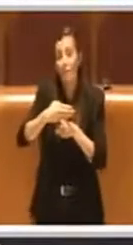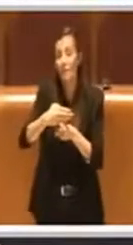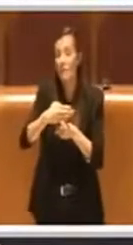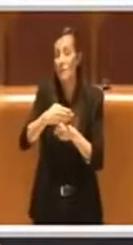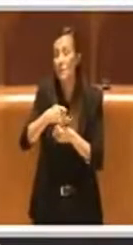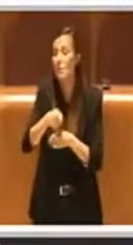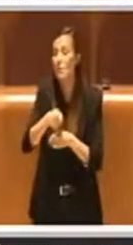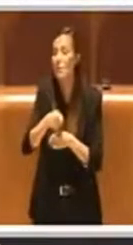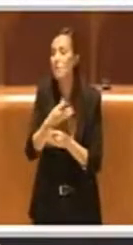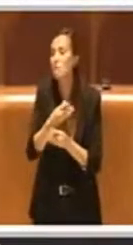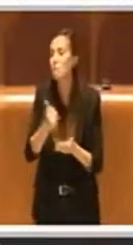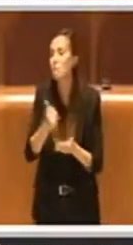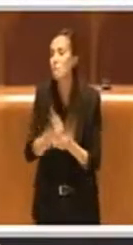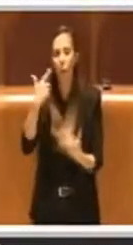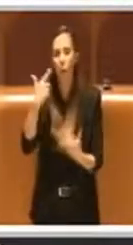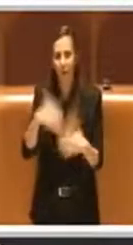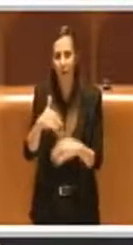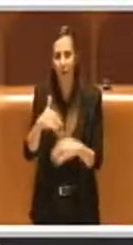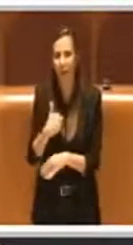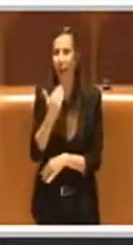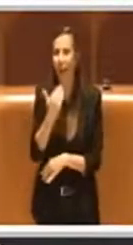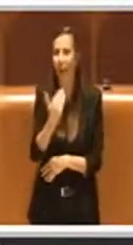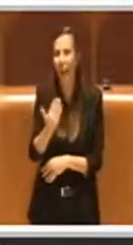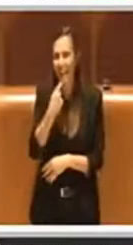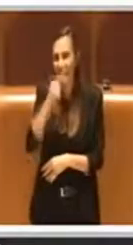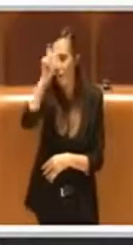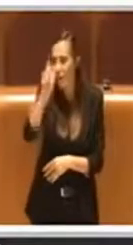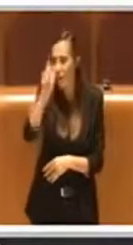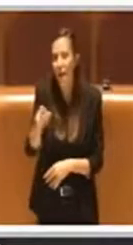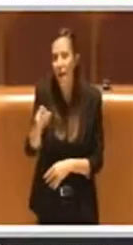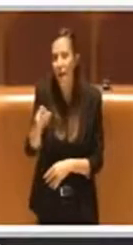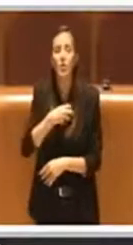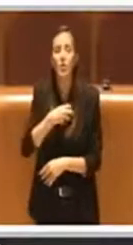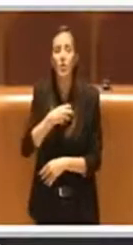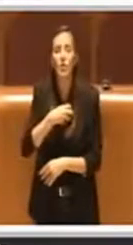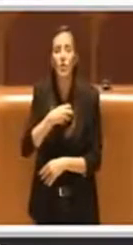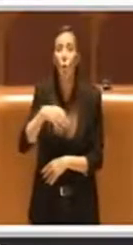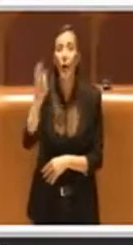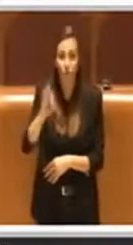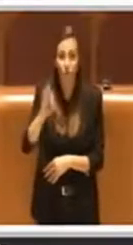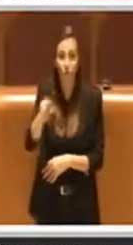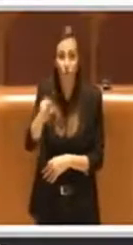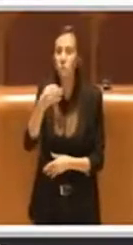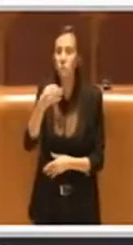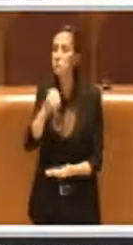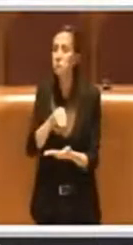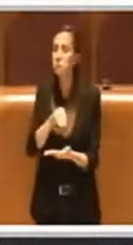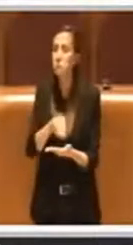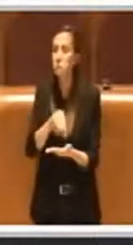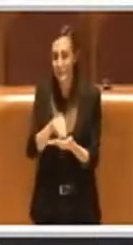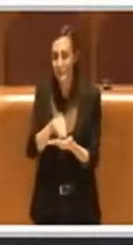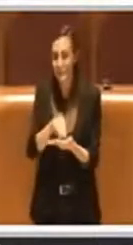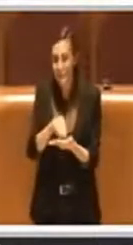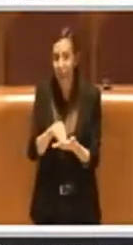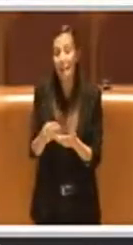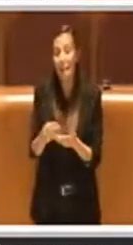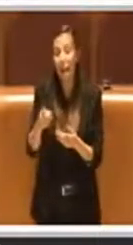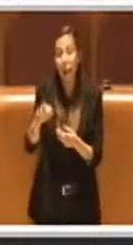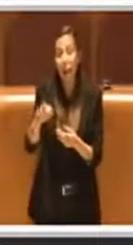importante, ringrazio in particolare l'Assessore Frongia che è sempre stato presente e allo stesso tempo ha reso possibile